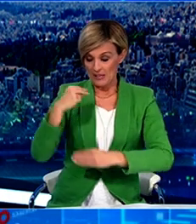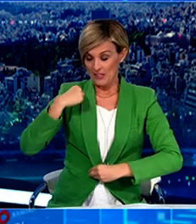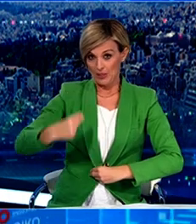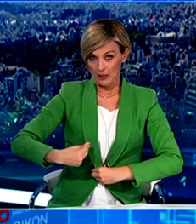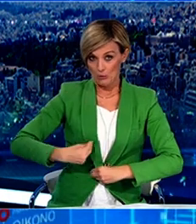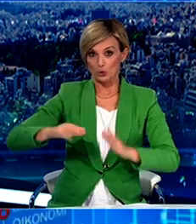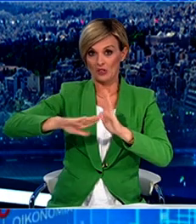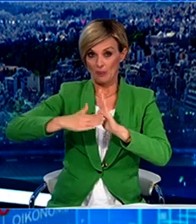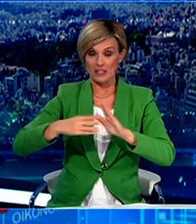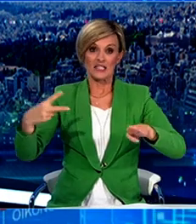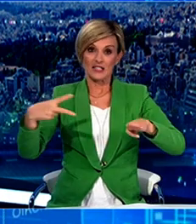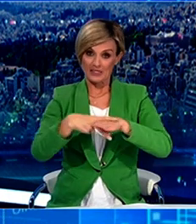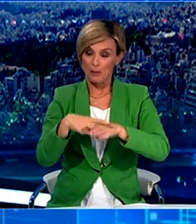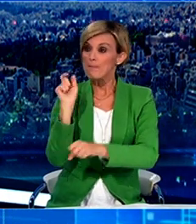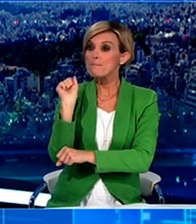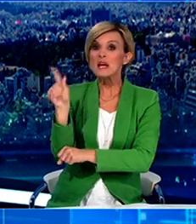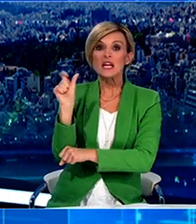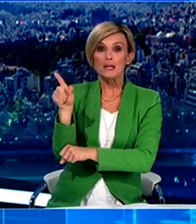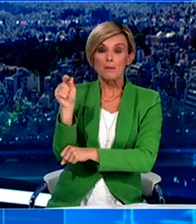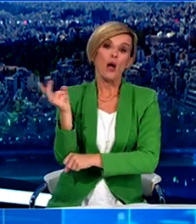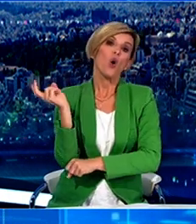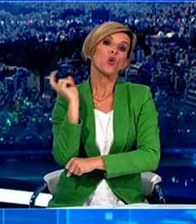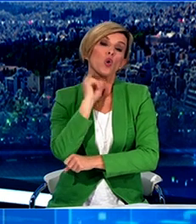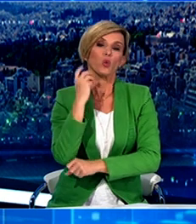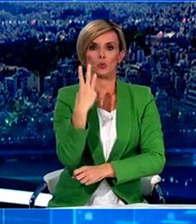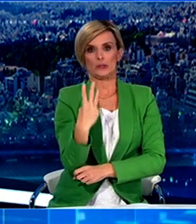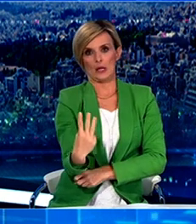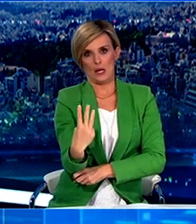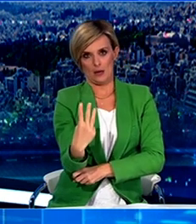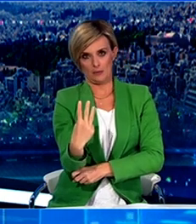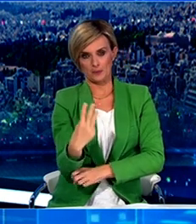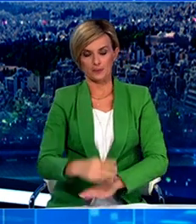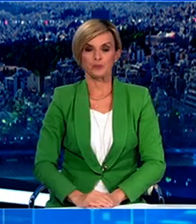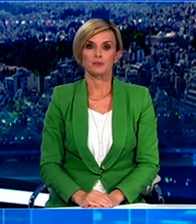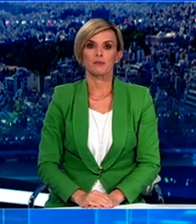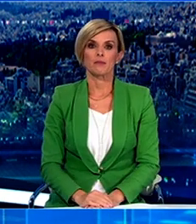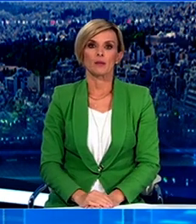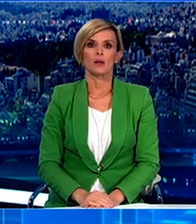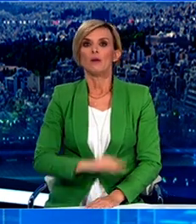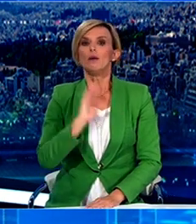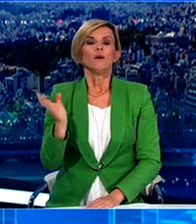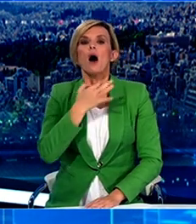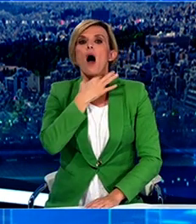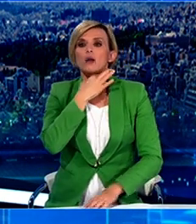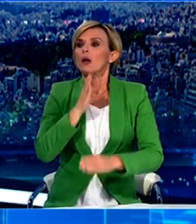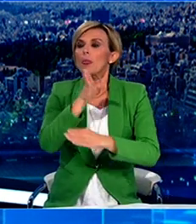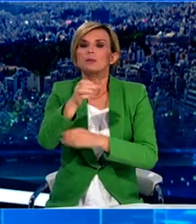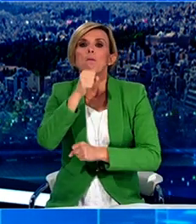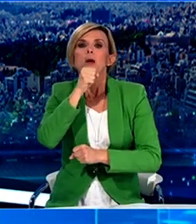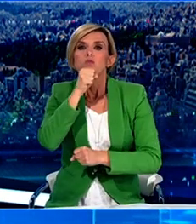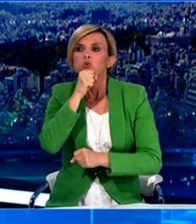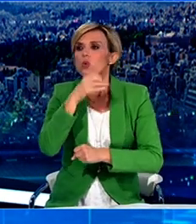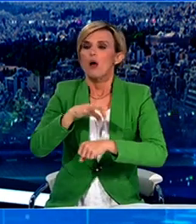ή τράπεζα, στο SMS χρησιμοποιείται ο κωδικός 3. Μετάβαση για παροχή βοήθειας σε ανθρώπους που βρίσκονται σε